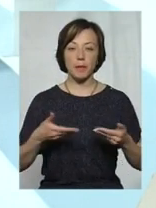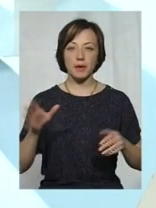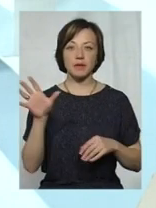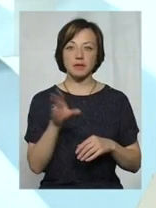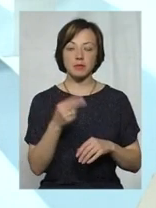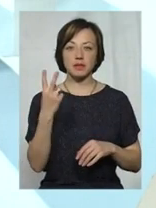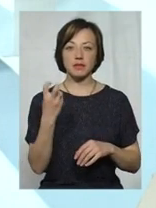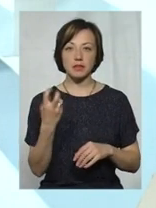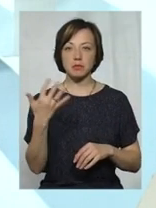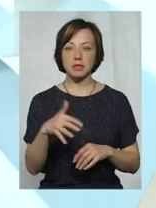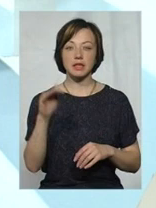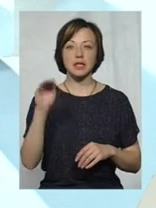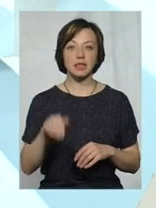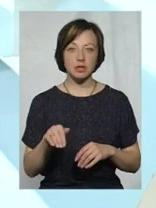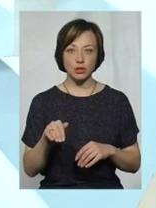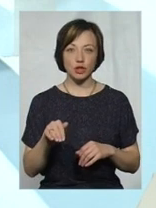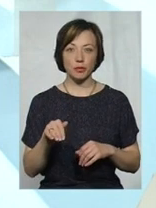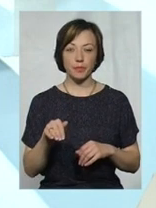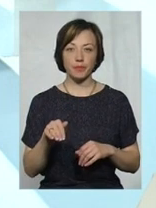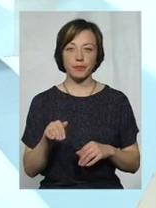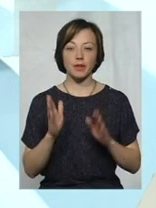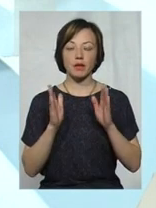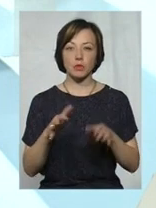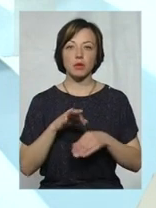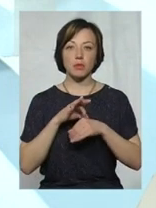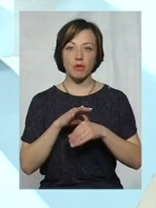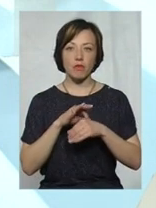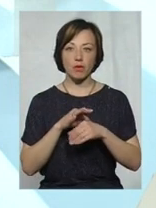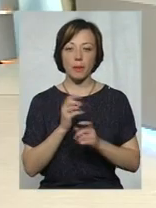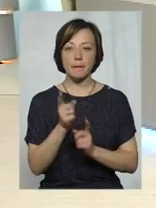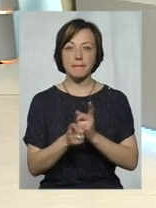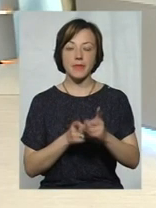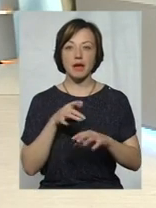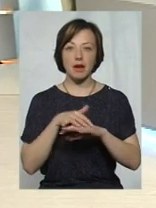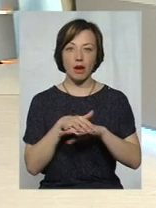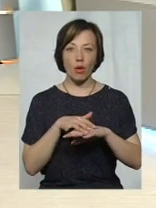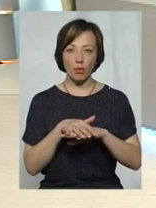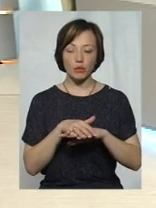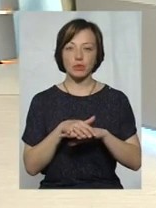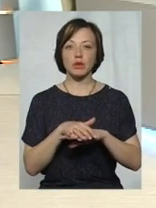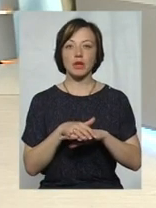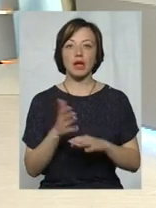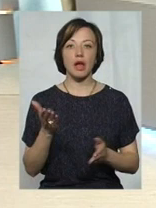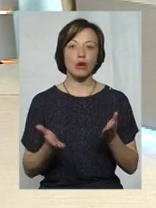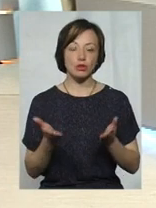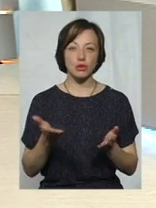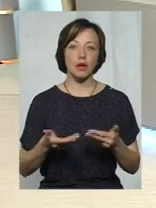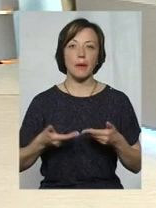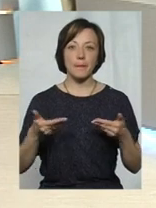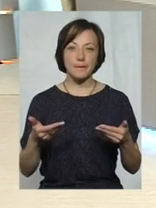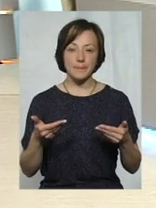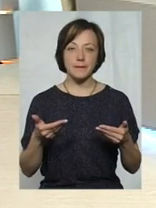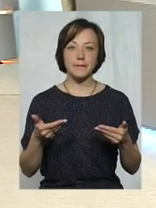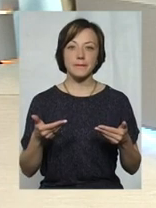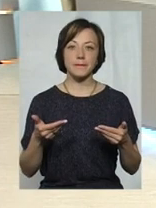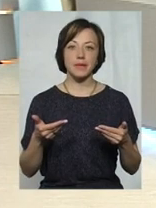250 тисячам будемо проводити перерахунок. Тобто, якщо ми всім назначали